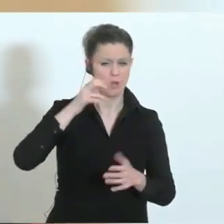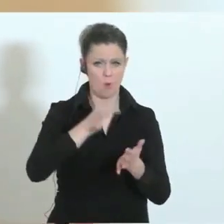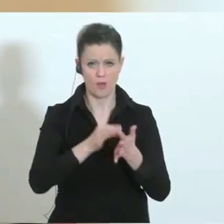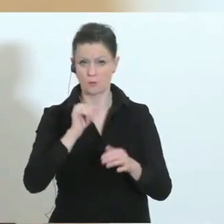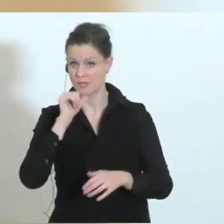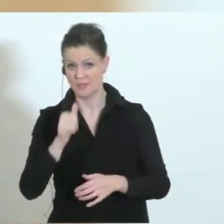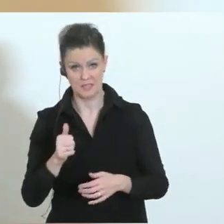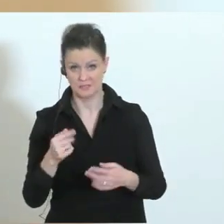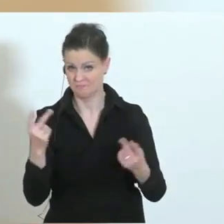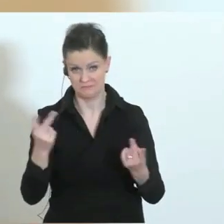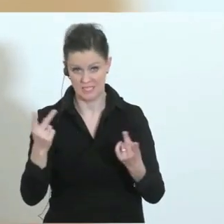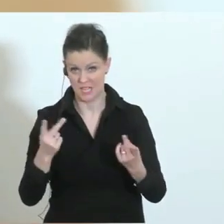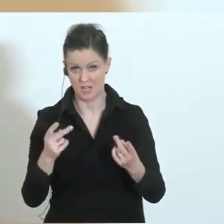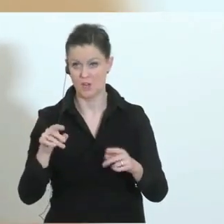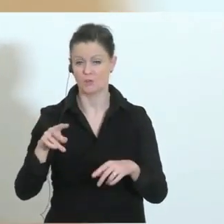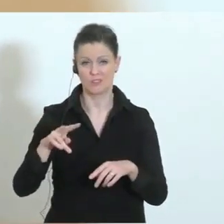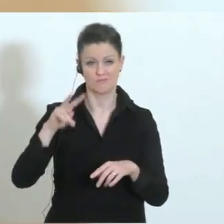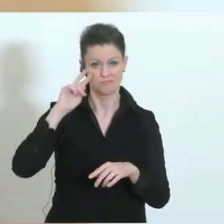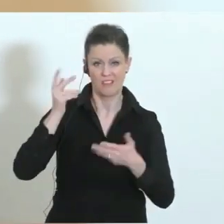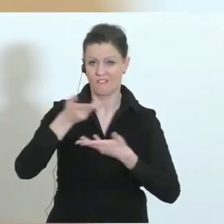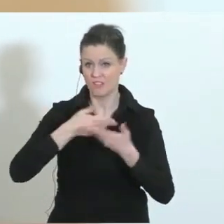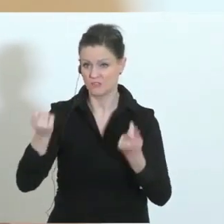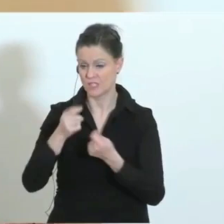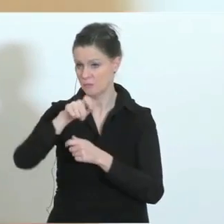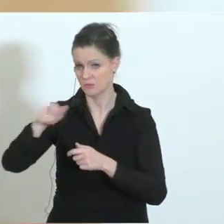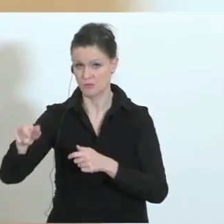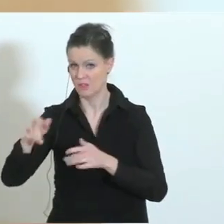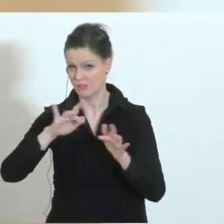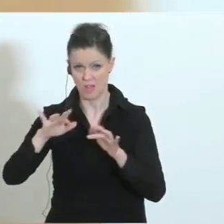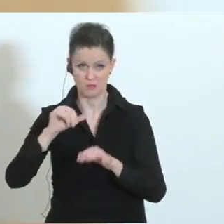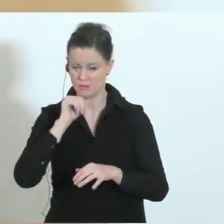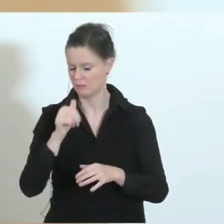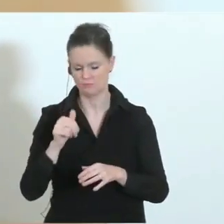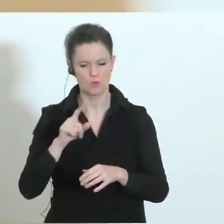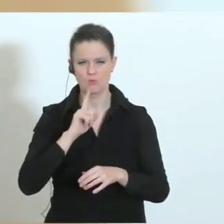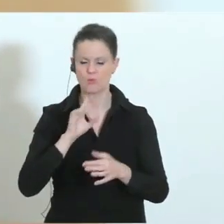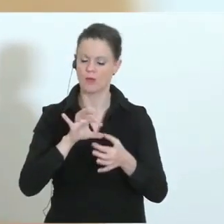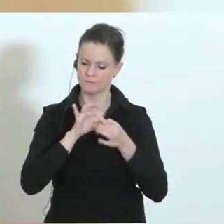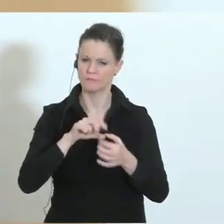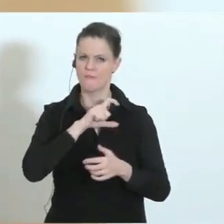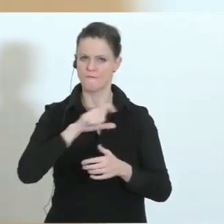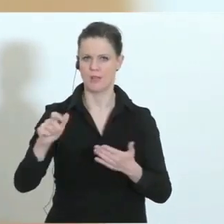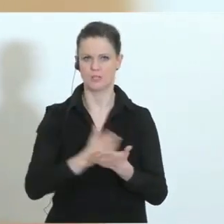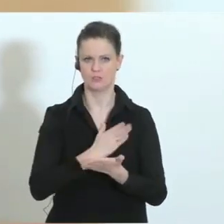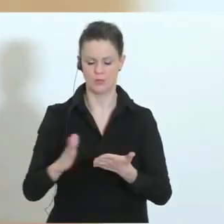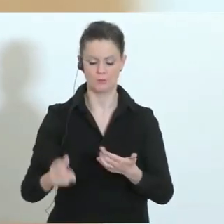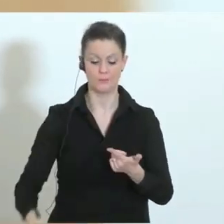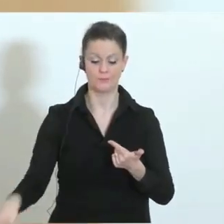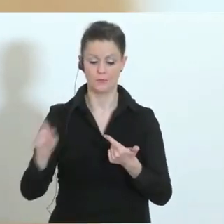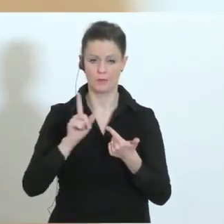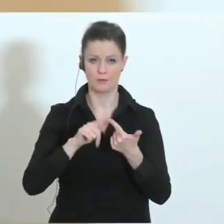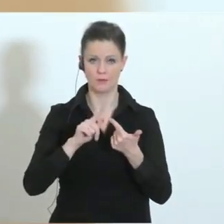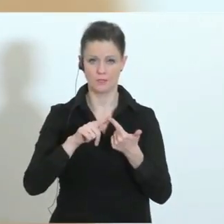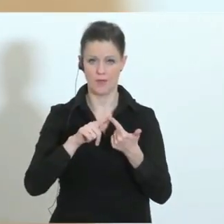ist, ob es prominente Wirtschaftstreibende gibt oder nicht in dieser Region. Das ist eine reine Fachentscheidung. Zweiter Punkt,